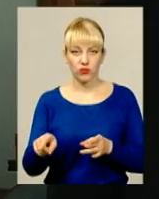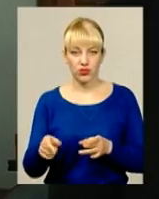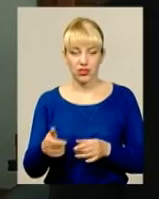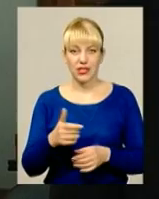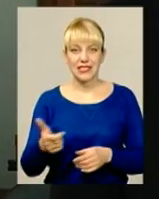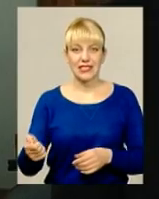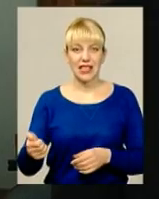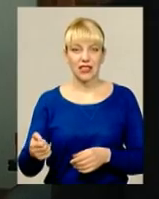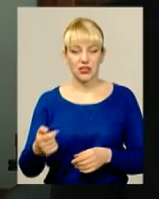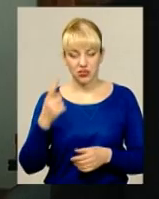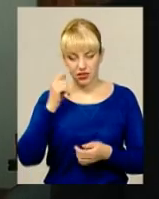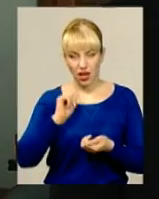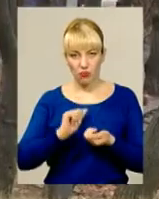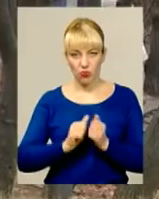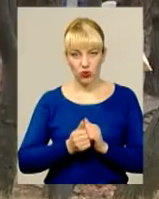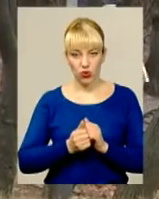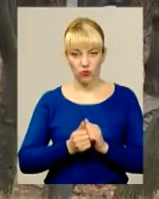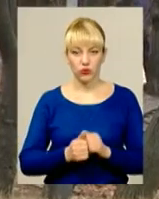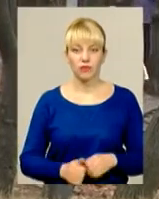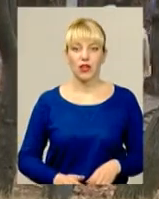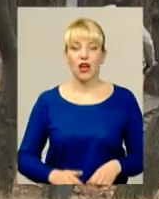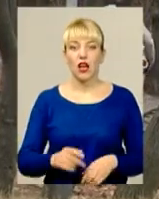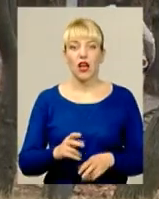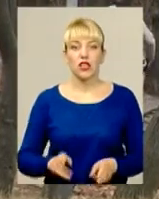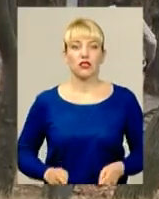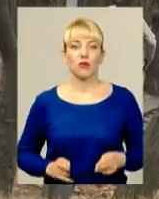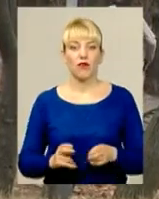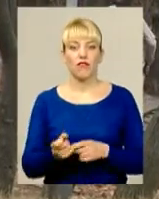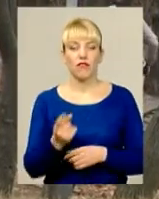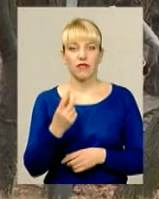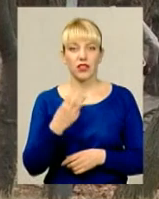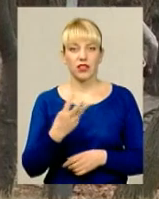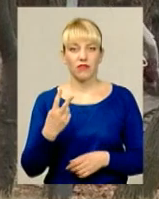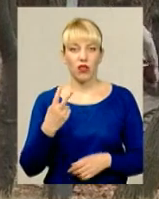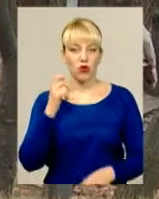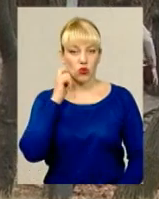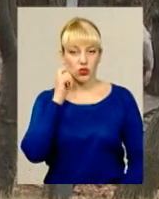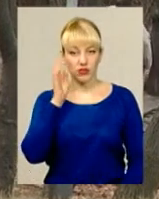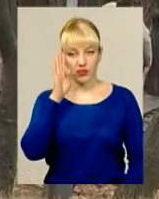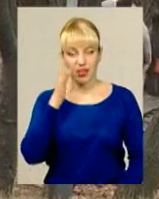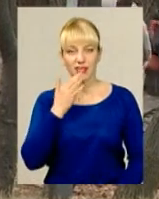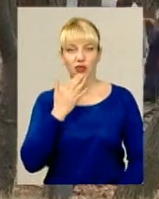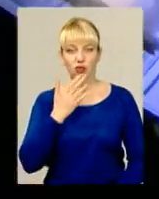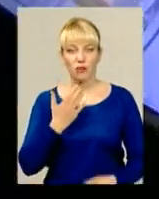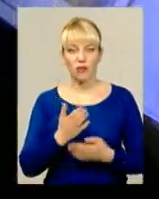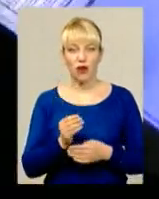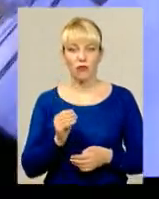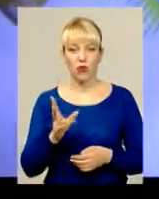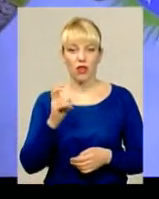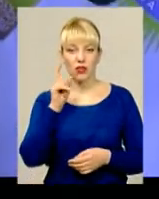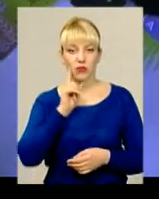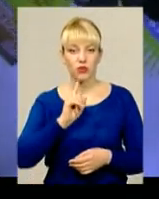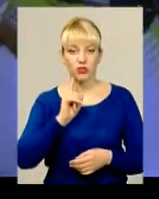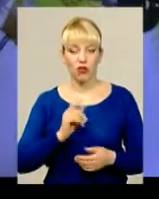сигналізацію, запам'ятовує її. Зловмисником виявився 32-річний іноземець. Він має посвідку на тимчасове